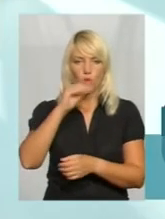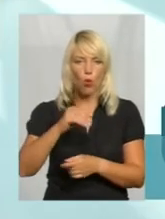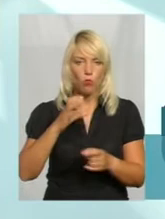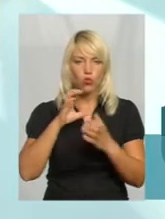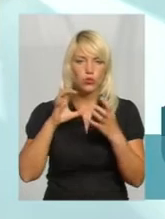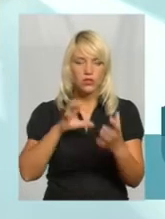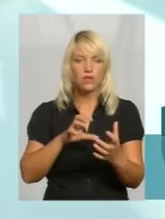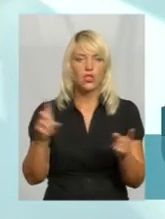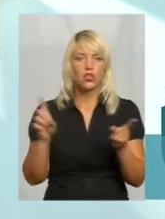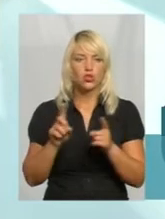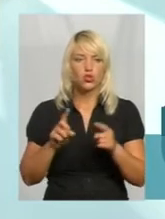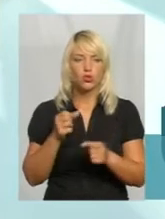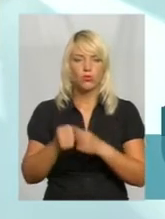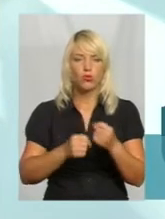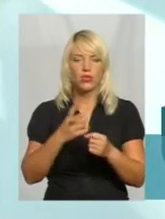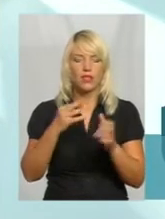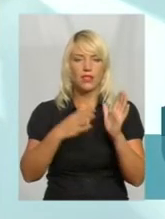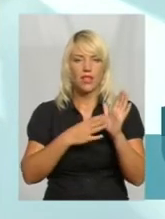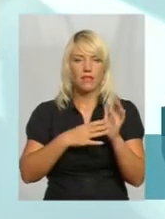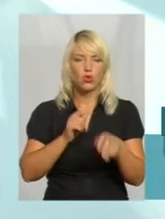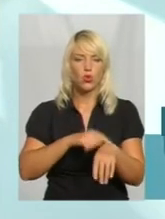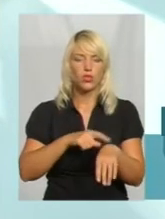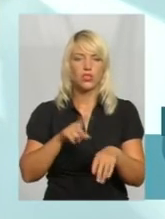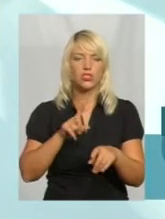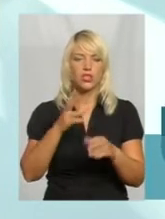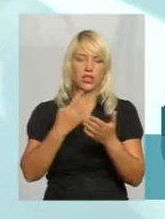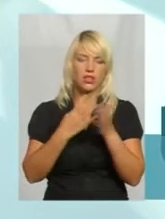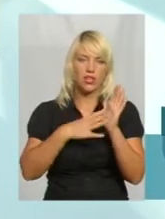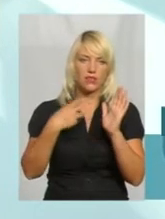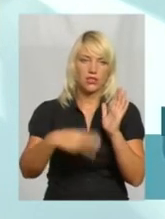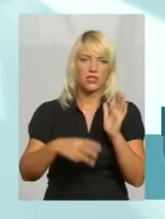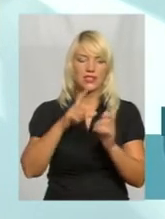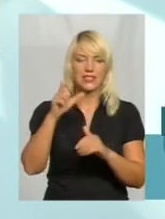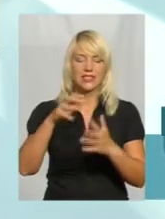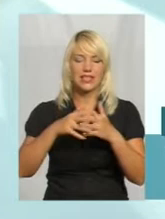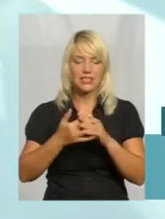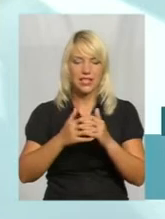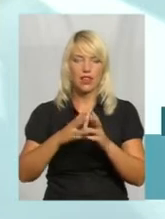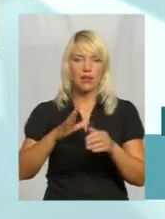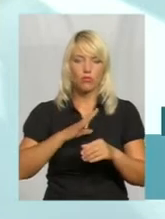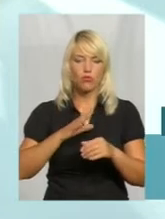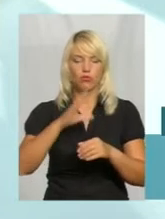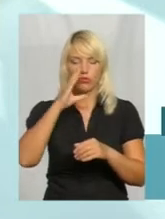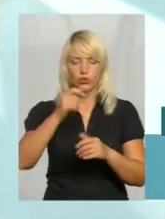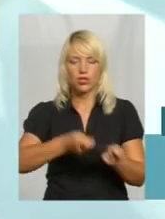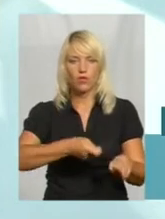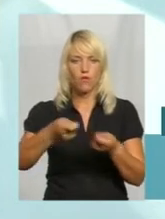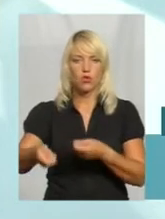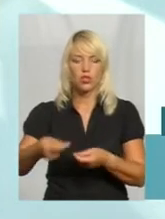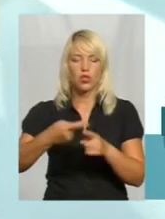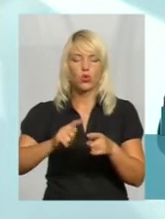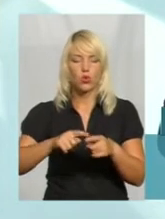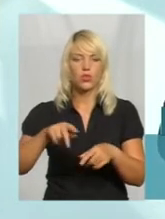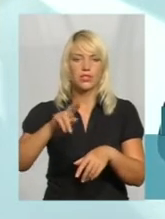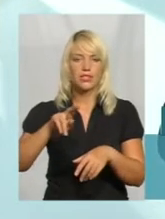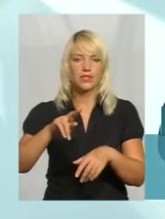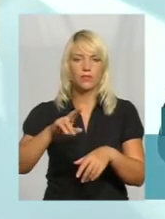щоб доїзд там на 9 годин чи на півдесяту з села, виходив маршрутка, довозила до цієї амбулаторії,